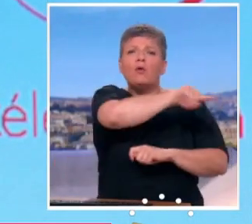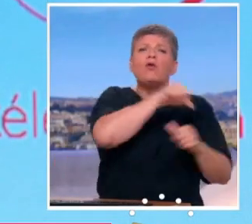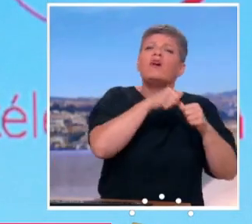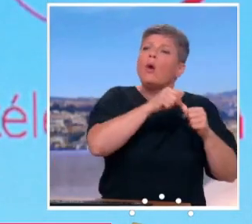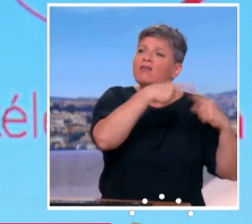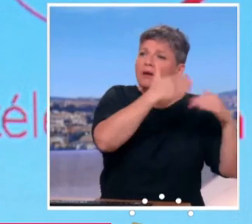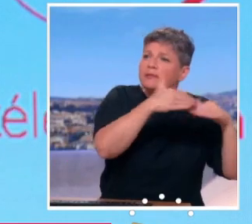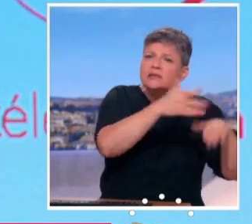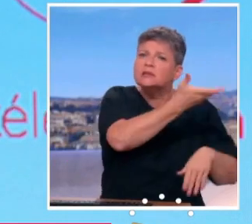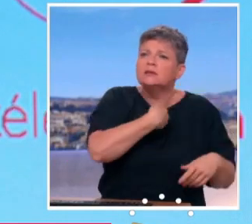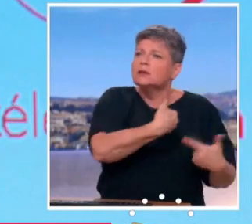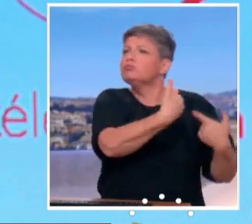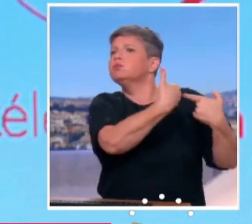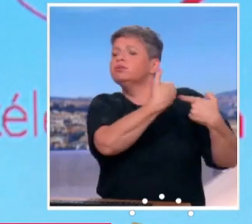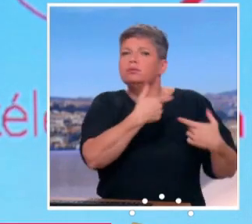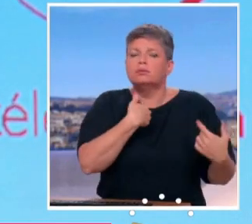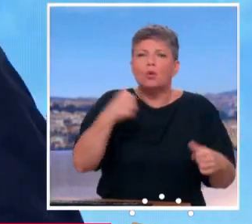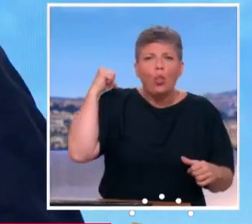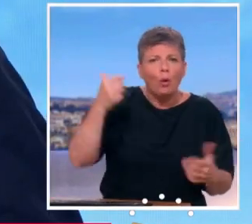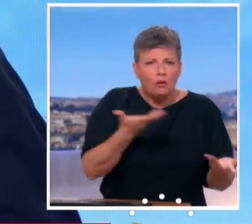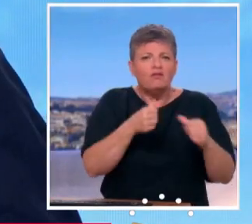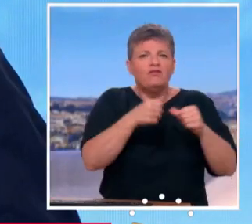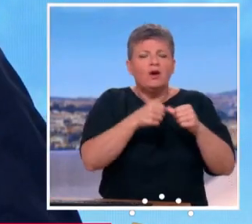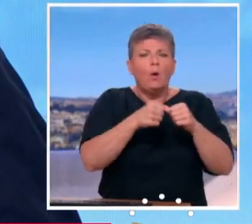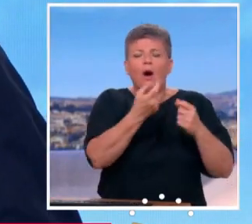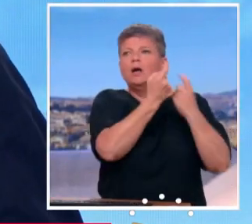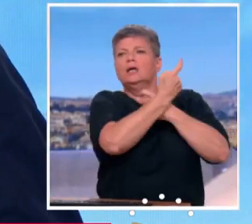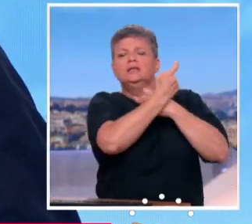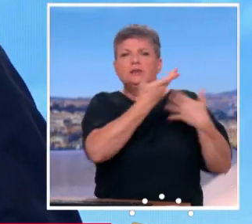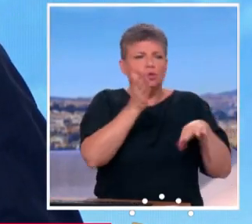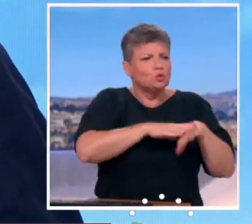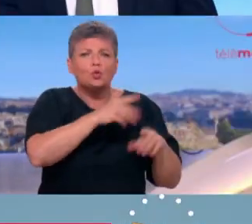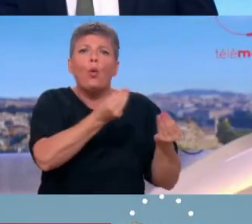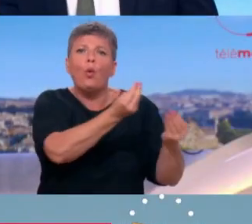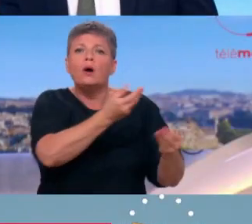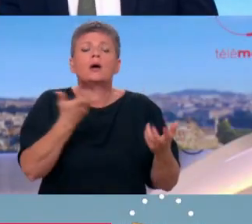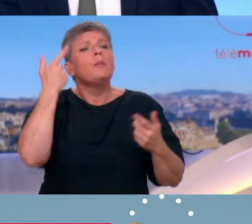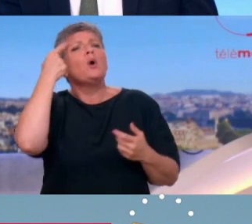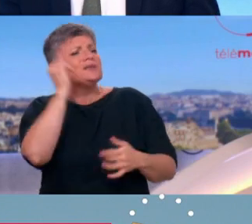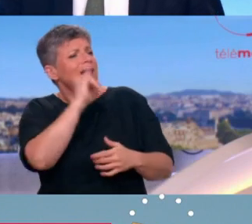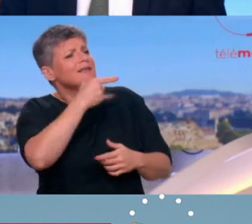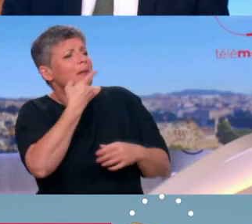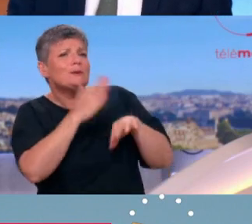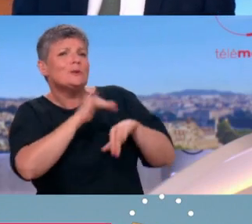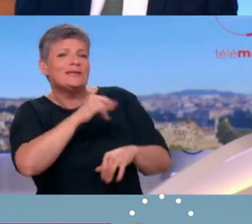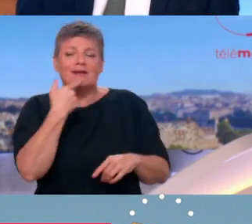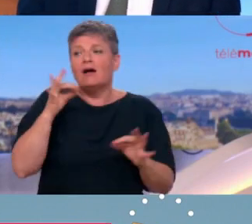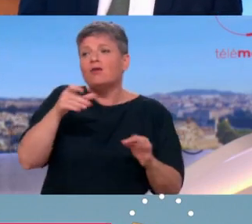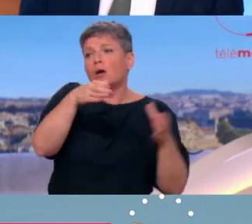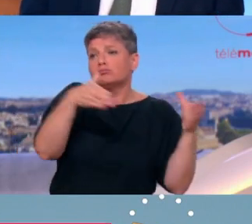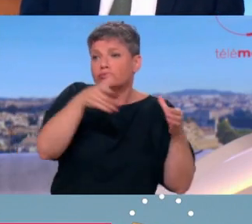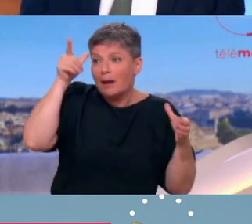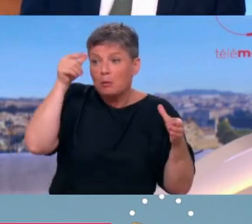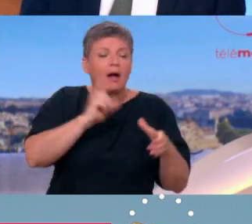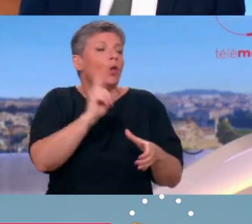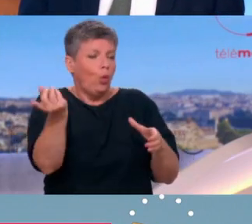cette réforme, on l fait conformément aux engagements du président de la République pour équilibrer le système. Aux Républicains par exemple ? Non, parce que beaucoup d'entre eux ont soutenu et ont permis